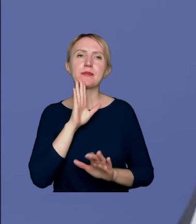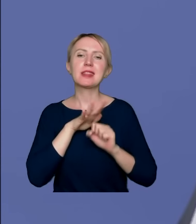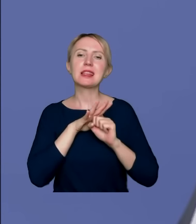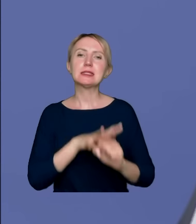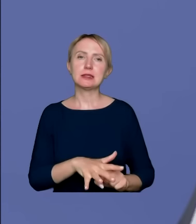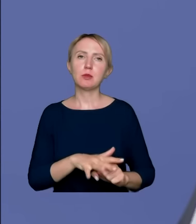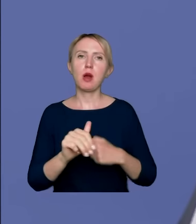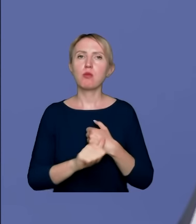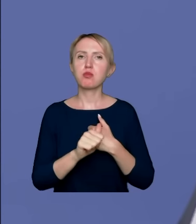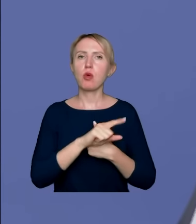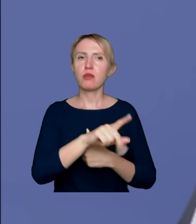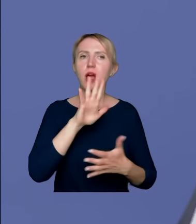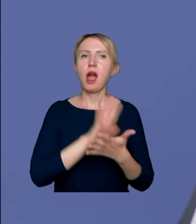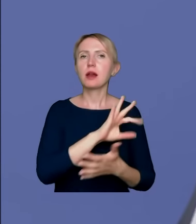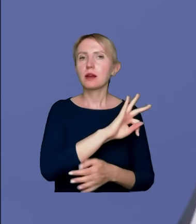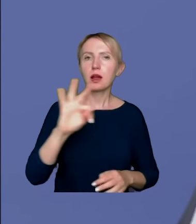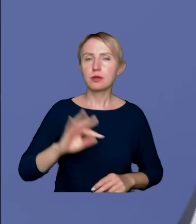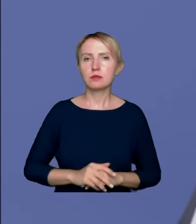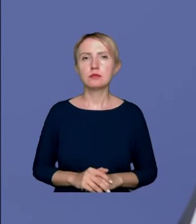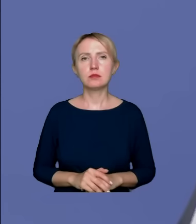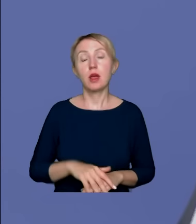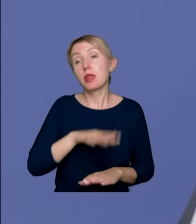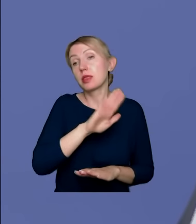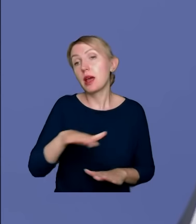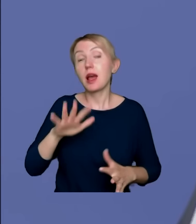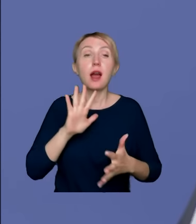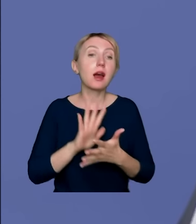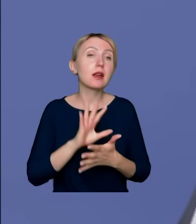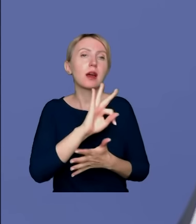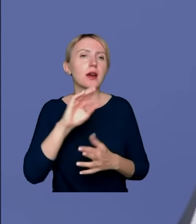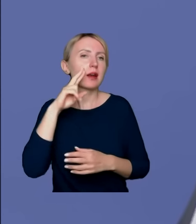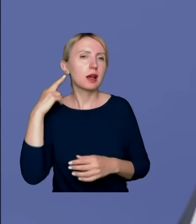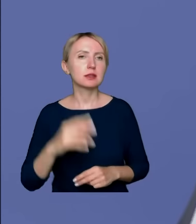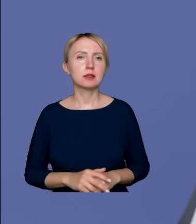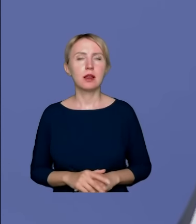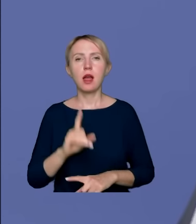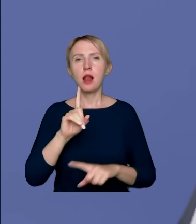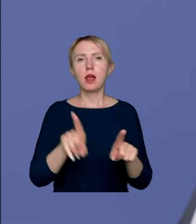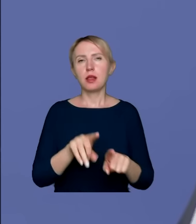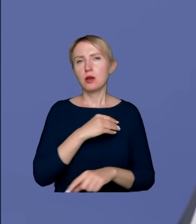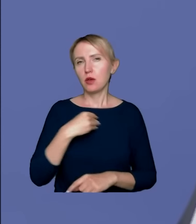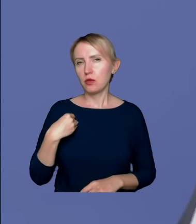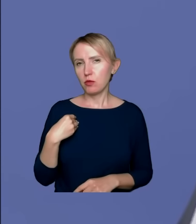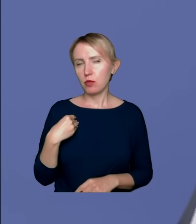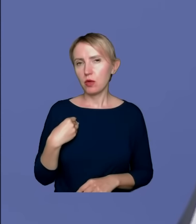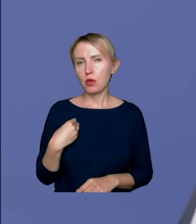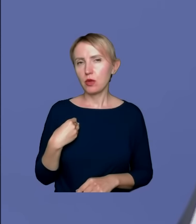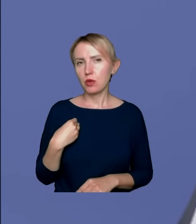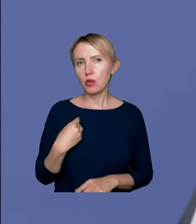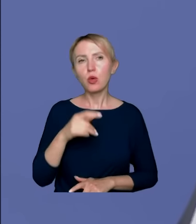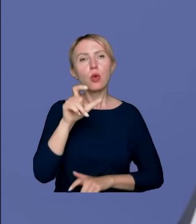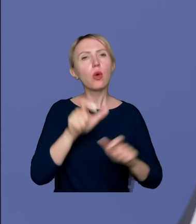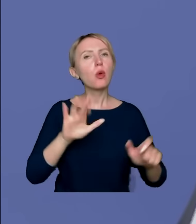ze względu na pewne cechy, narodowe charakteru, czy rasy. Ale także w Polsce osoby o poglądach